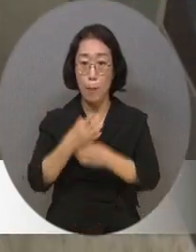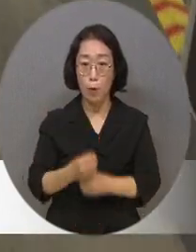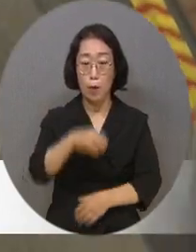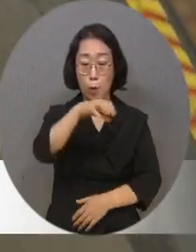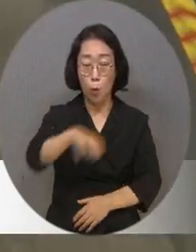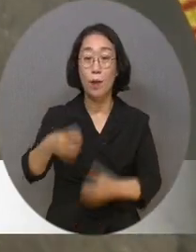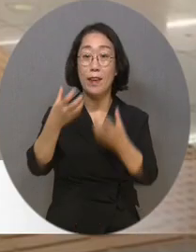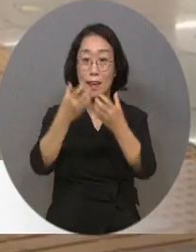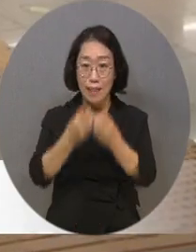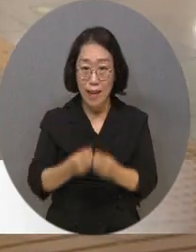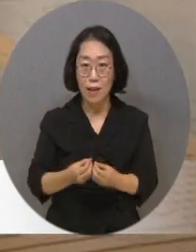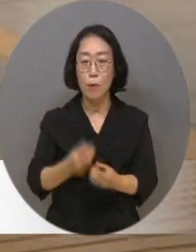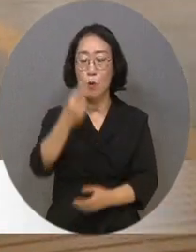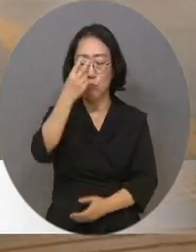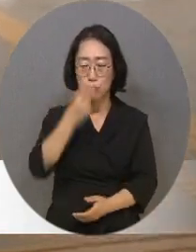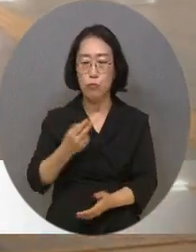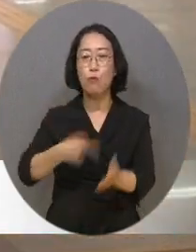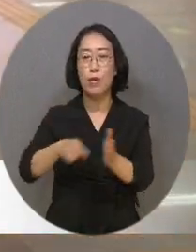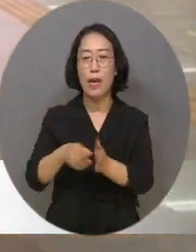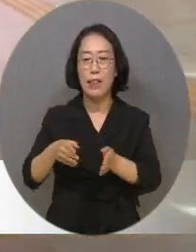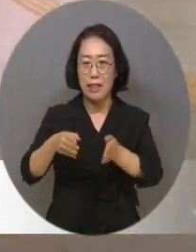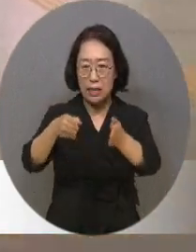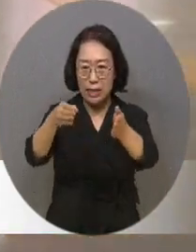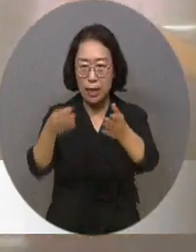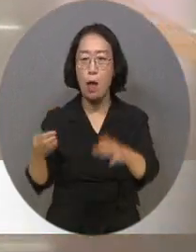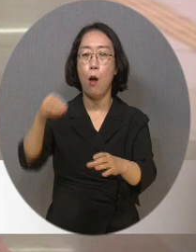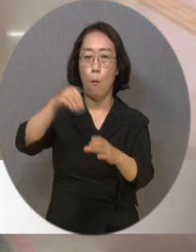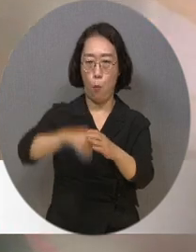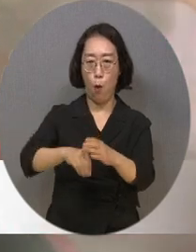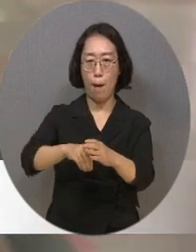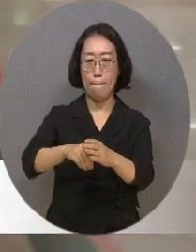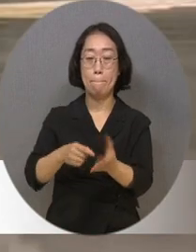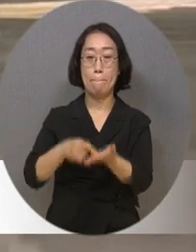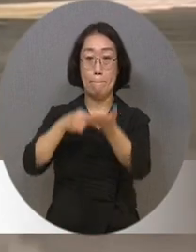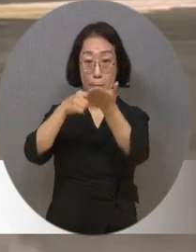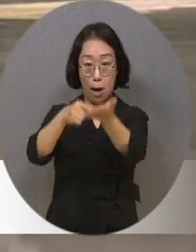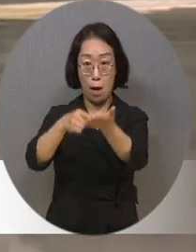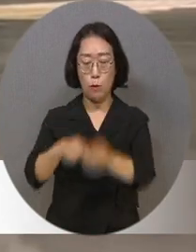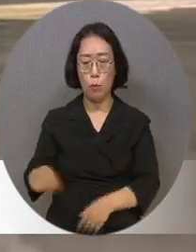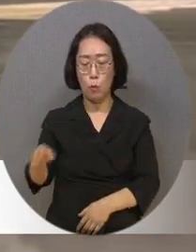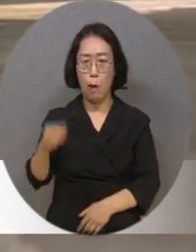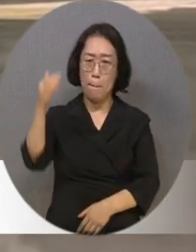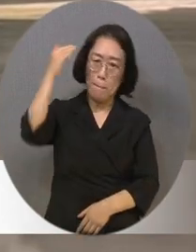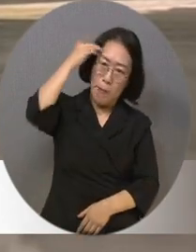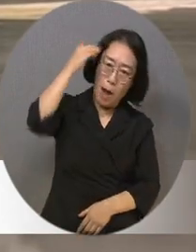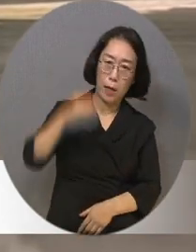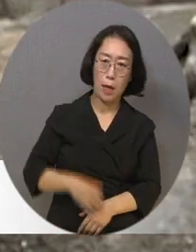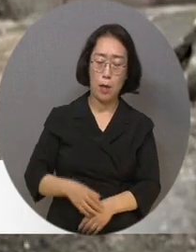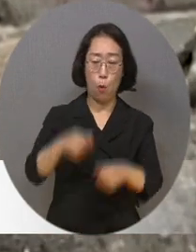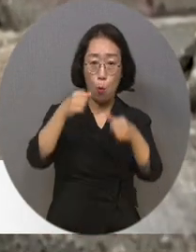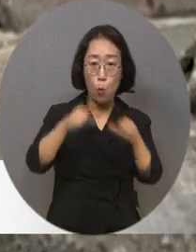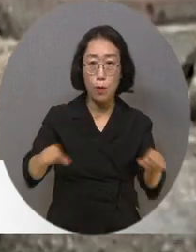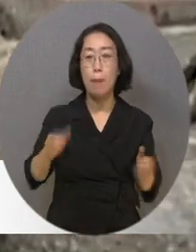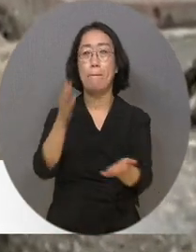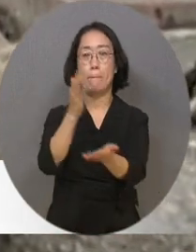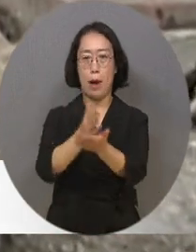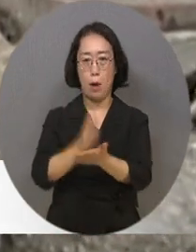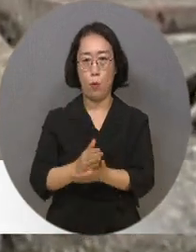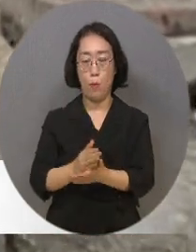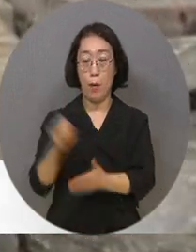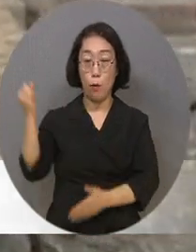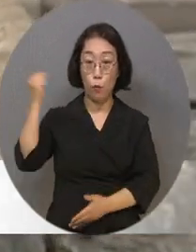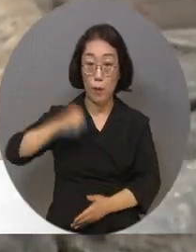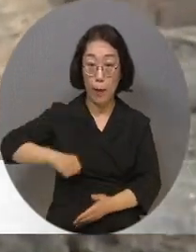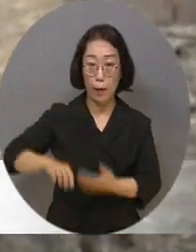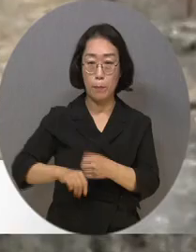점자유도블록을 현행법에 명시했습니다. 또 이를 훼손하거나 이용을 방해하는 행위를 금지하고 위반할